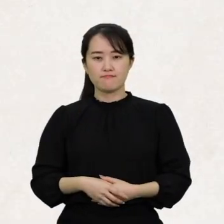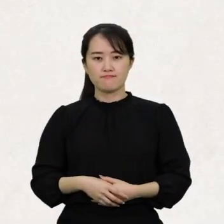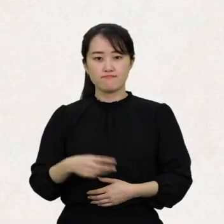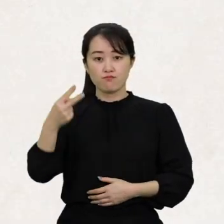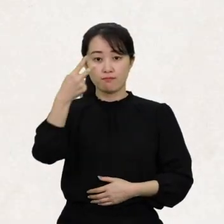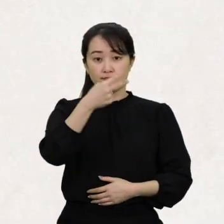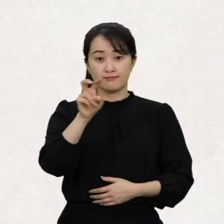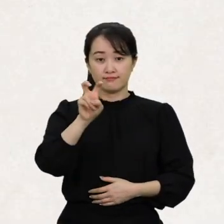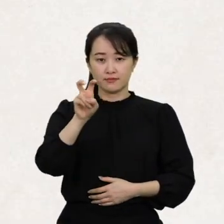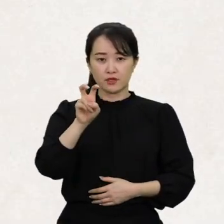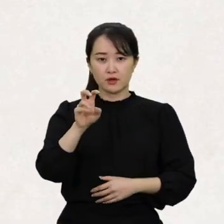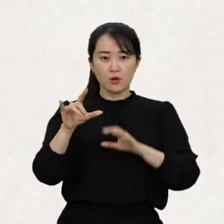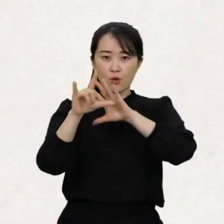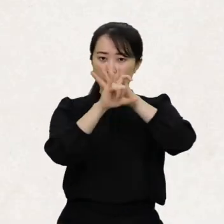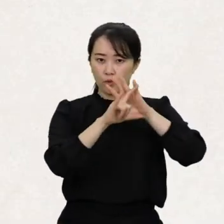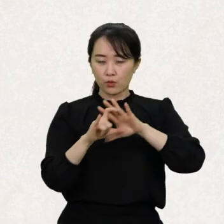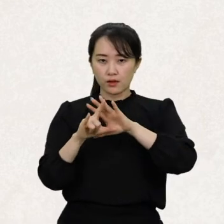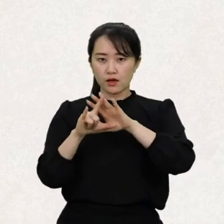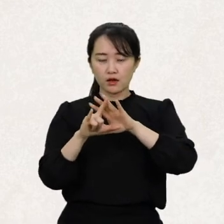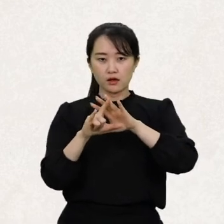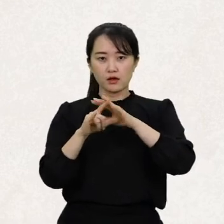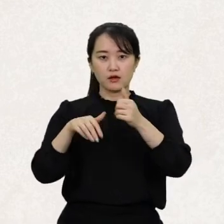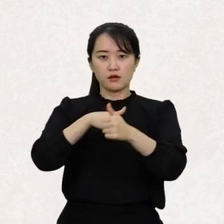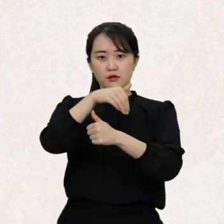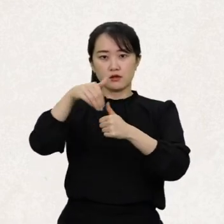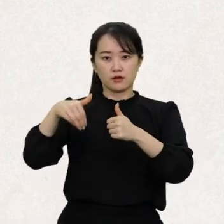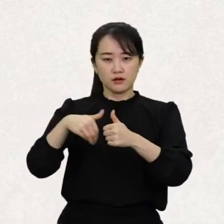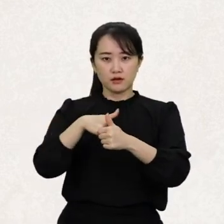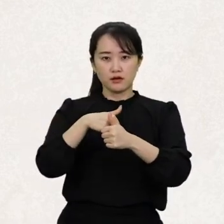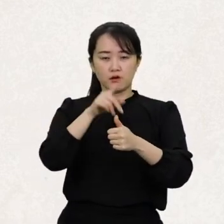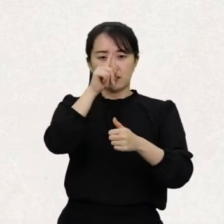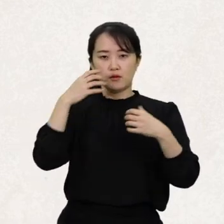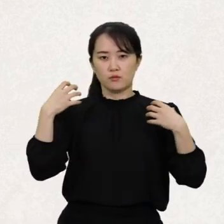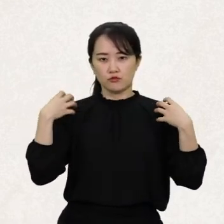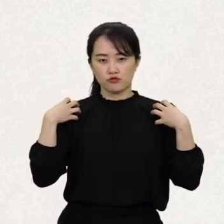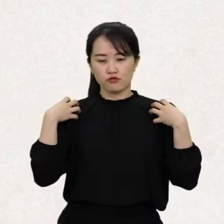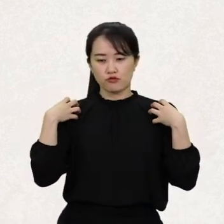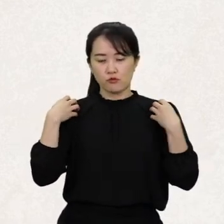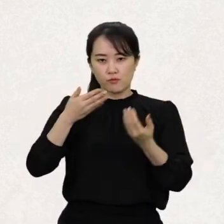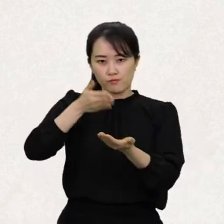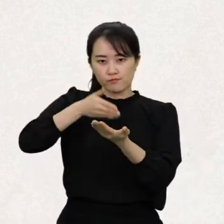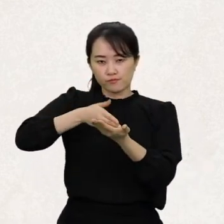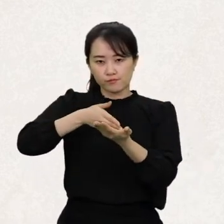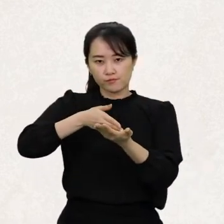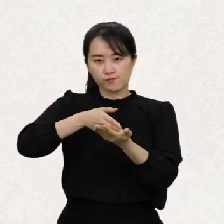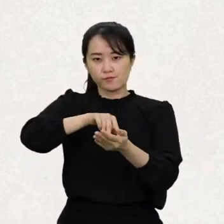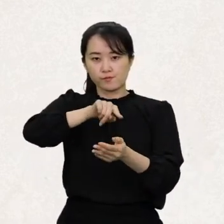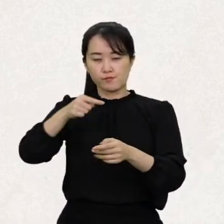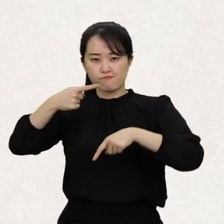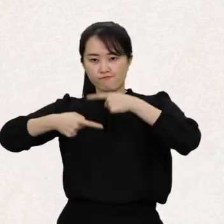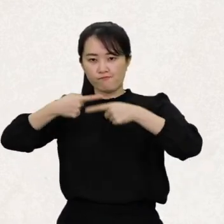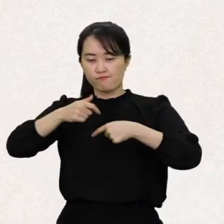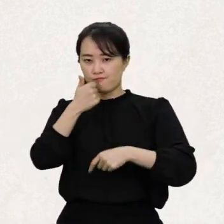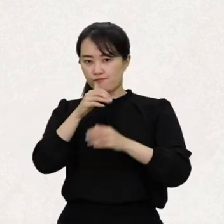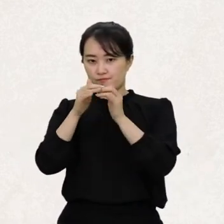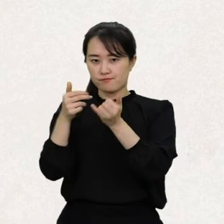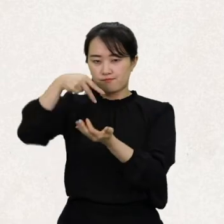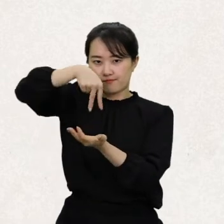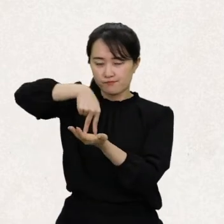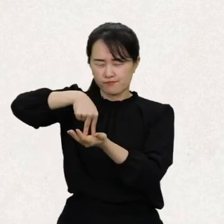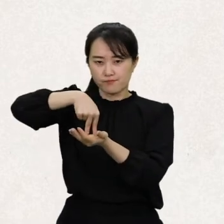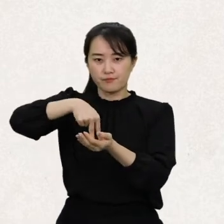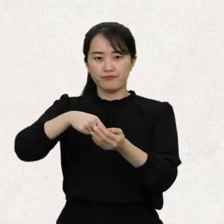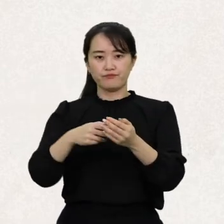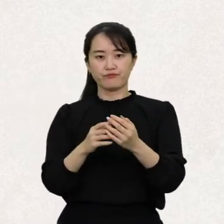2020년 코로나 확산 상황에서도 정부의 대응, 브리핑 등을 수어로 제공해 지역 내 발생 현황과